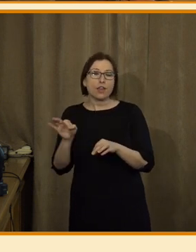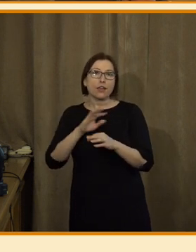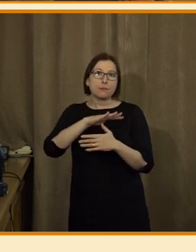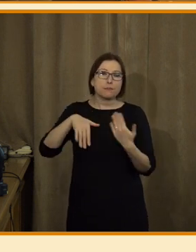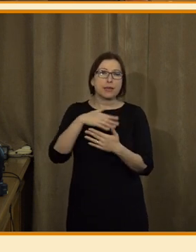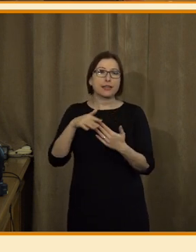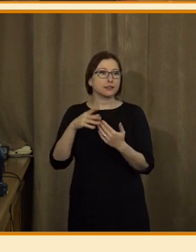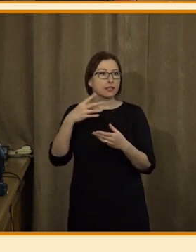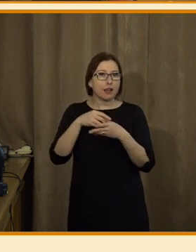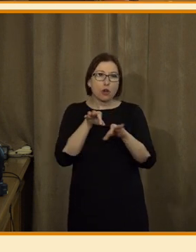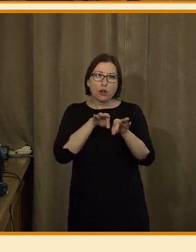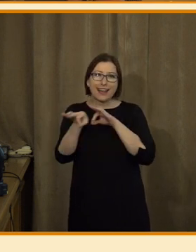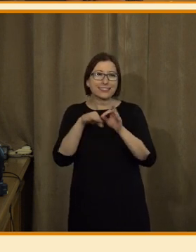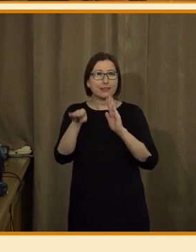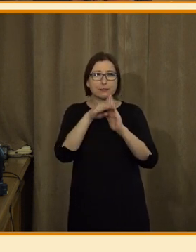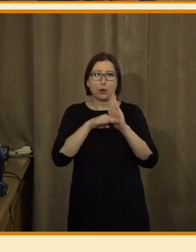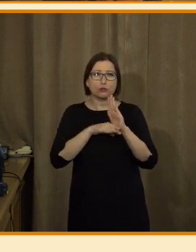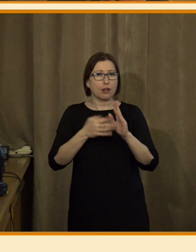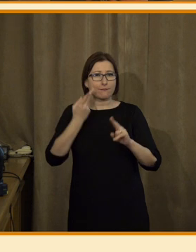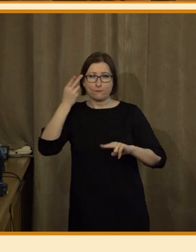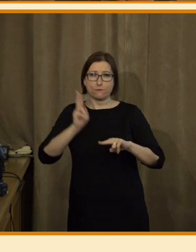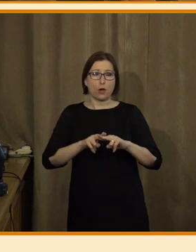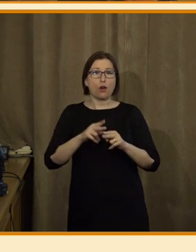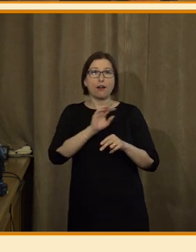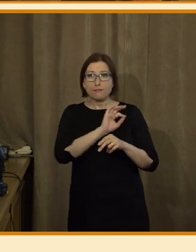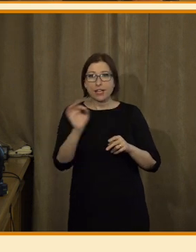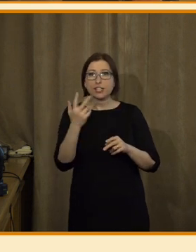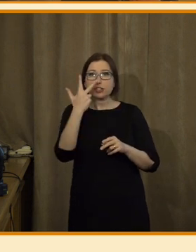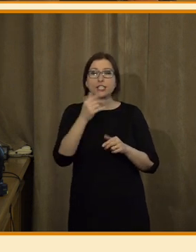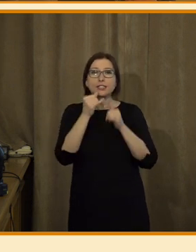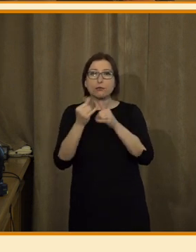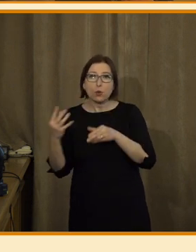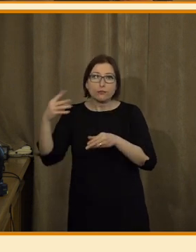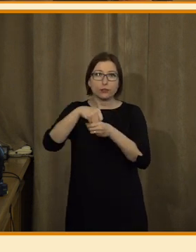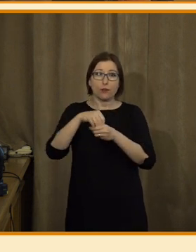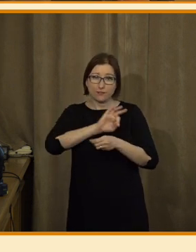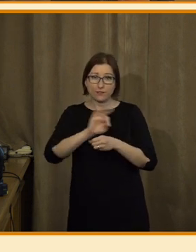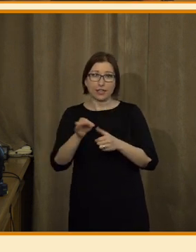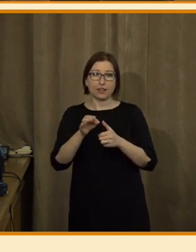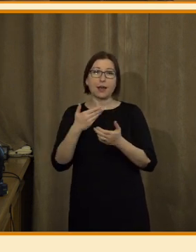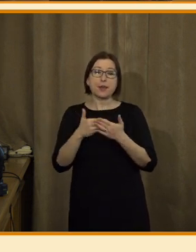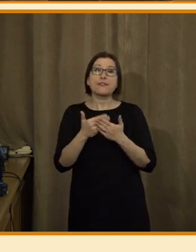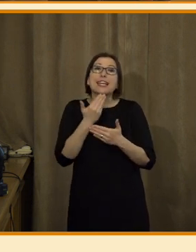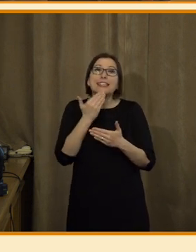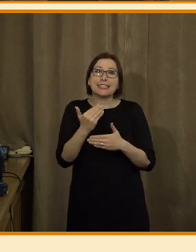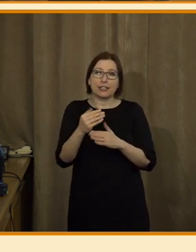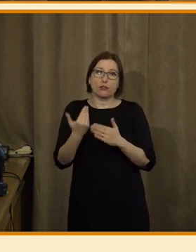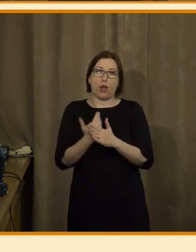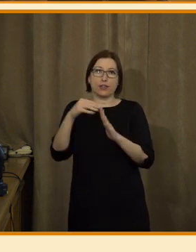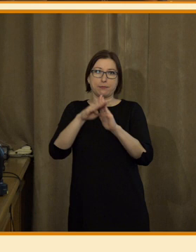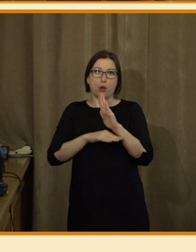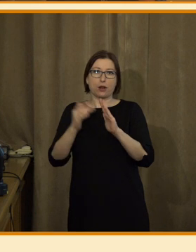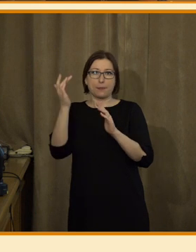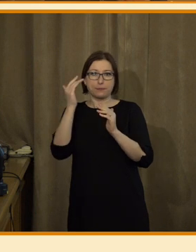namixovat jakýkoliv pořad. A můžeme si namixovat tři zvuky dohromady, je to úplně jedno. A to jenom díky tomu